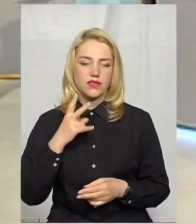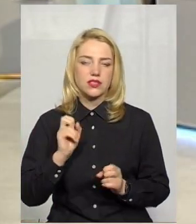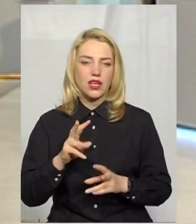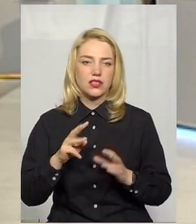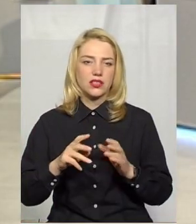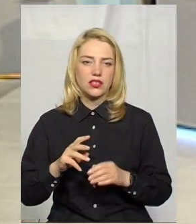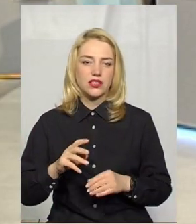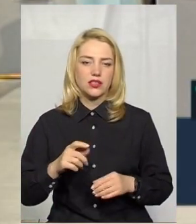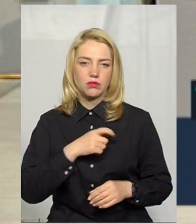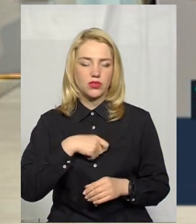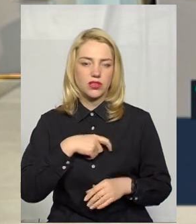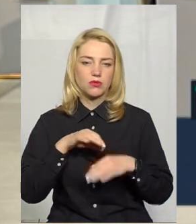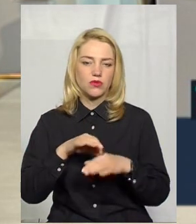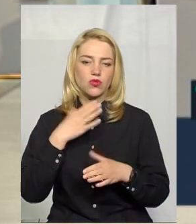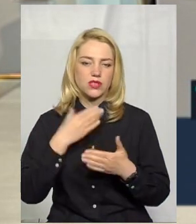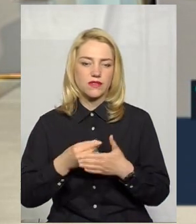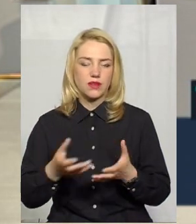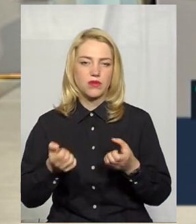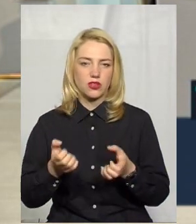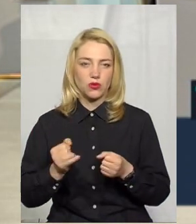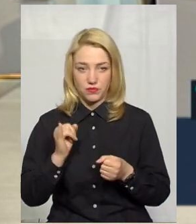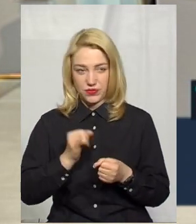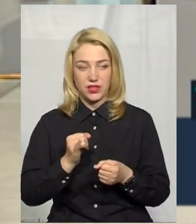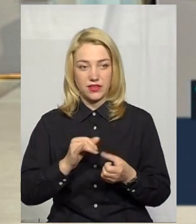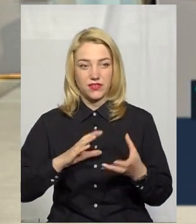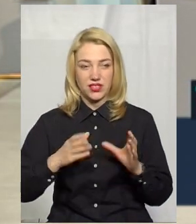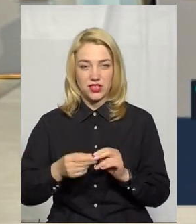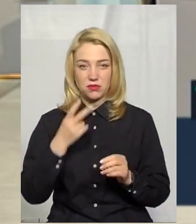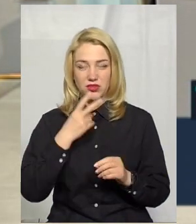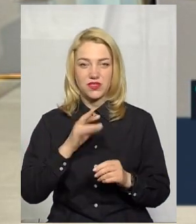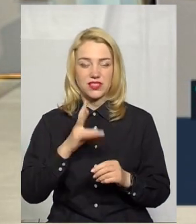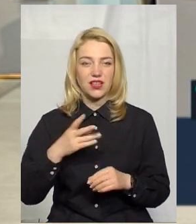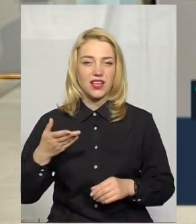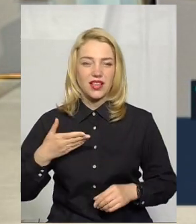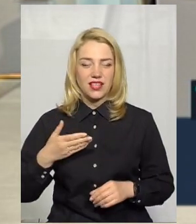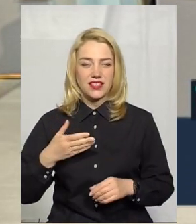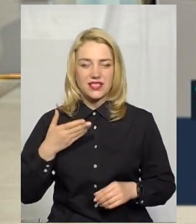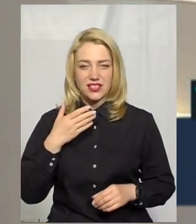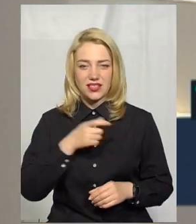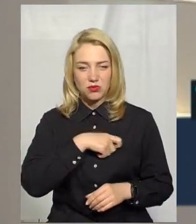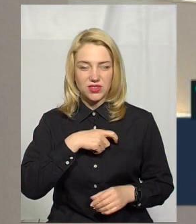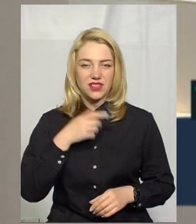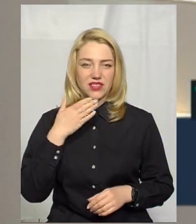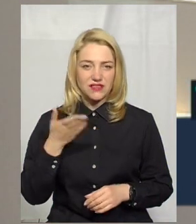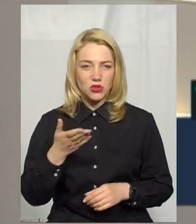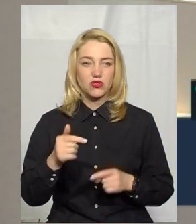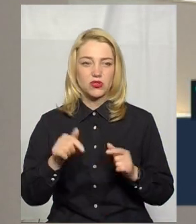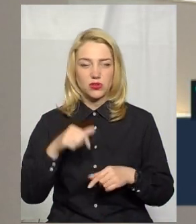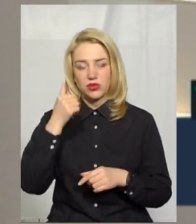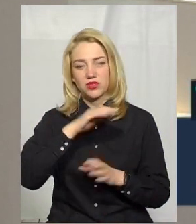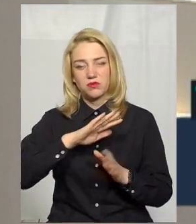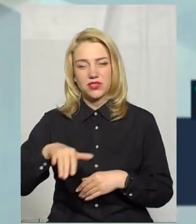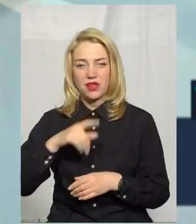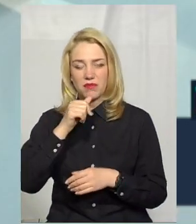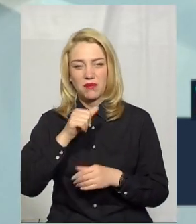депутати проводять прийом свій, і врешті от подивилися, як депутати звітують вже цього року, після минулорічних